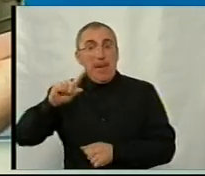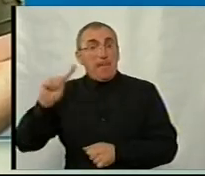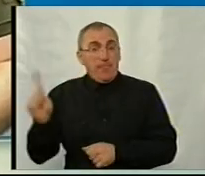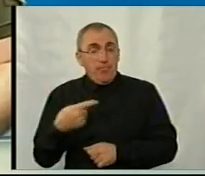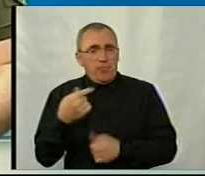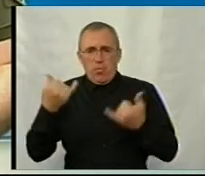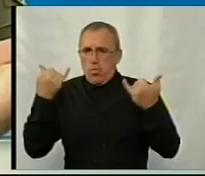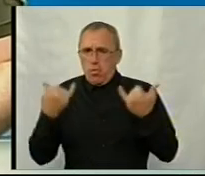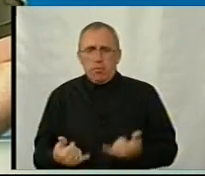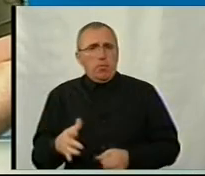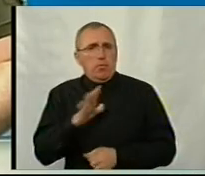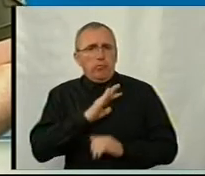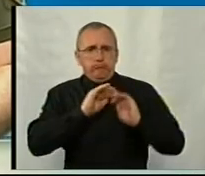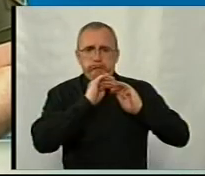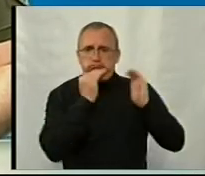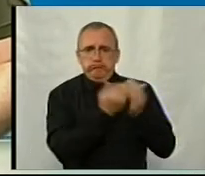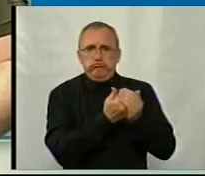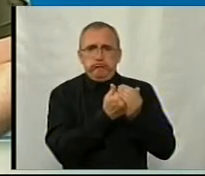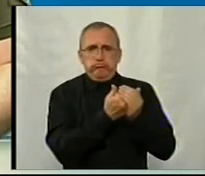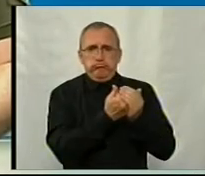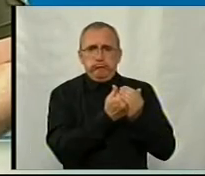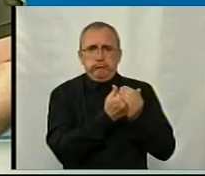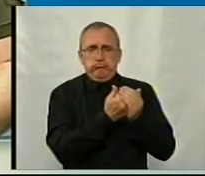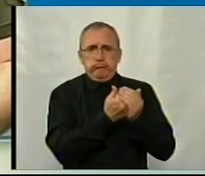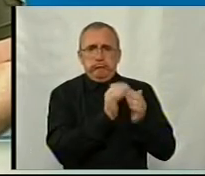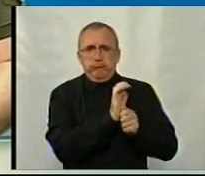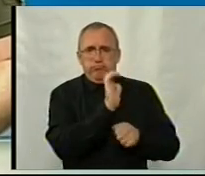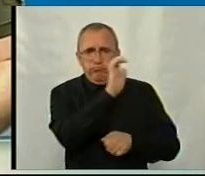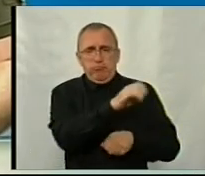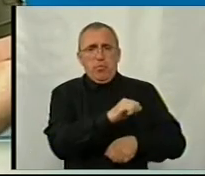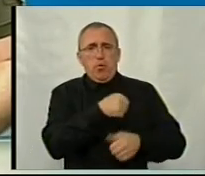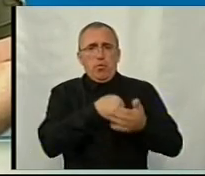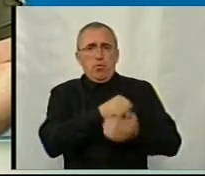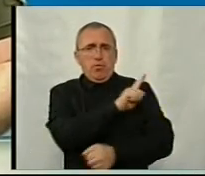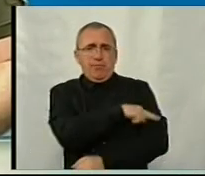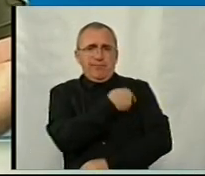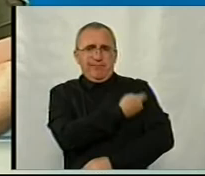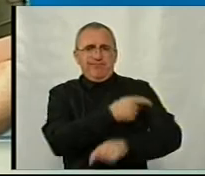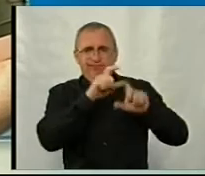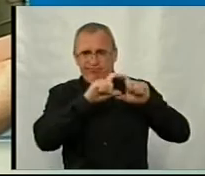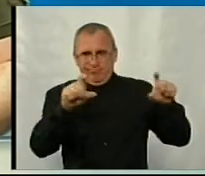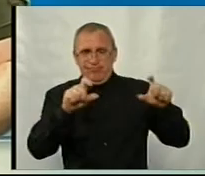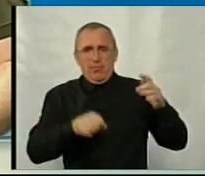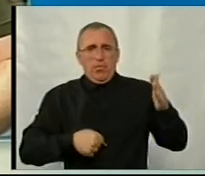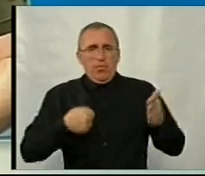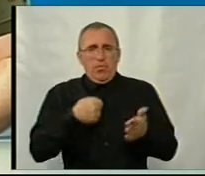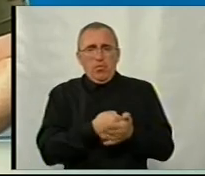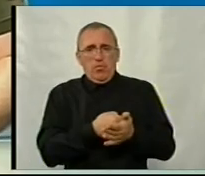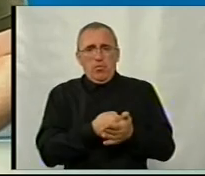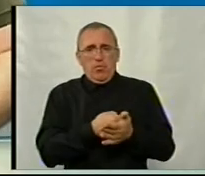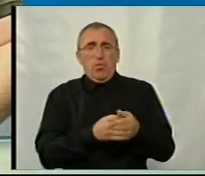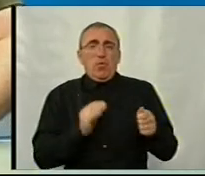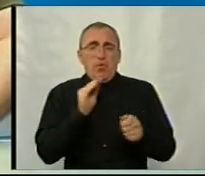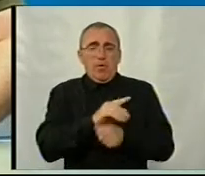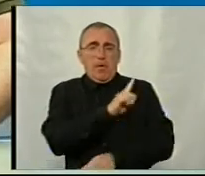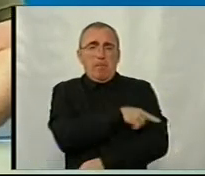одразу ж були ізольовані від інших, були направлені до лікувальних закладів на додаткове